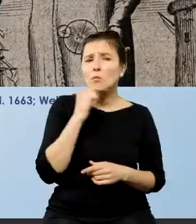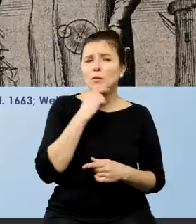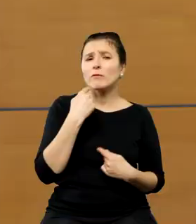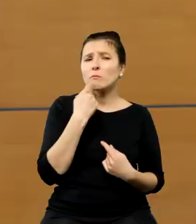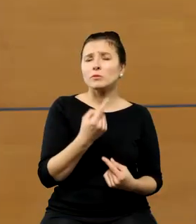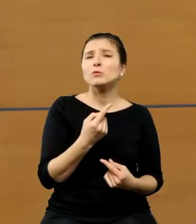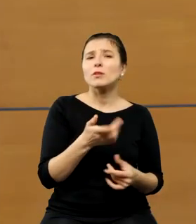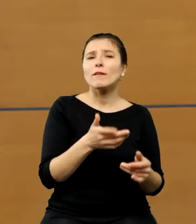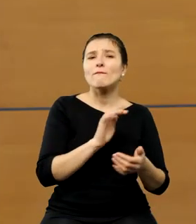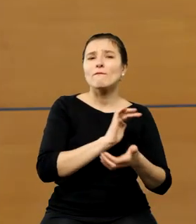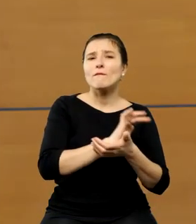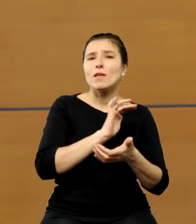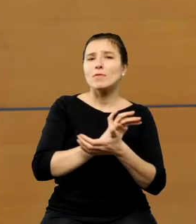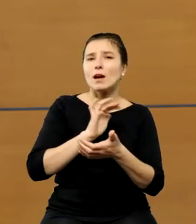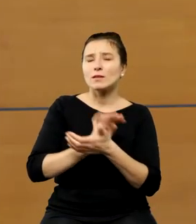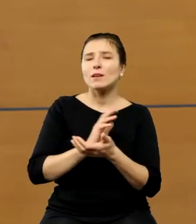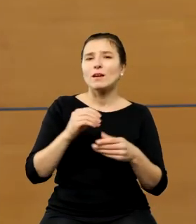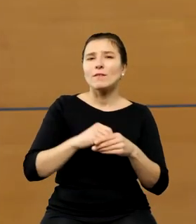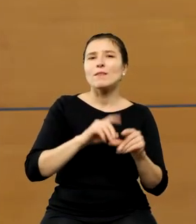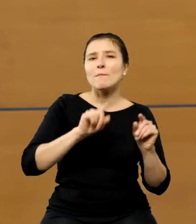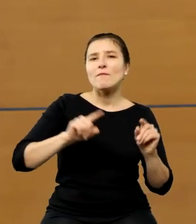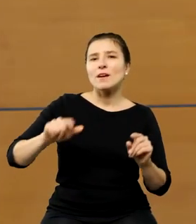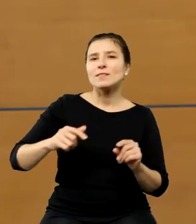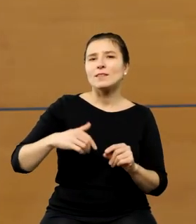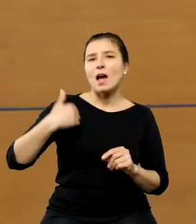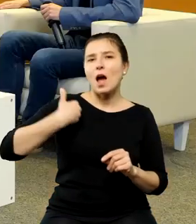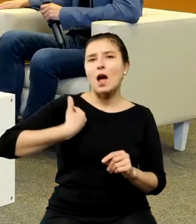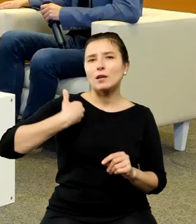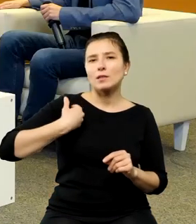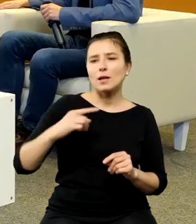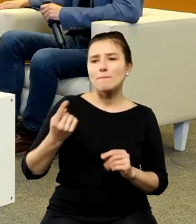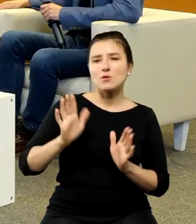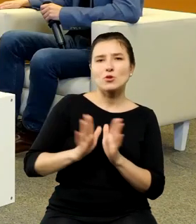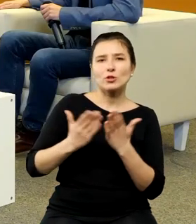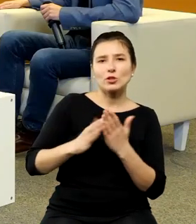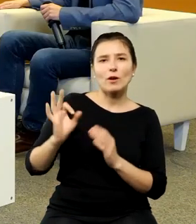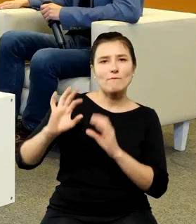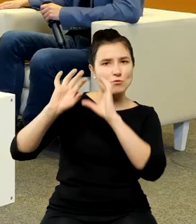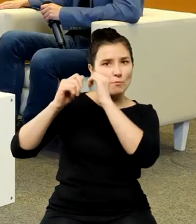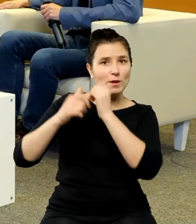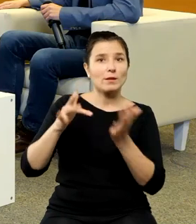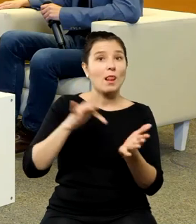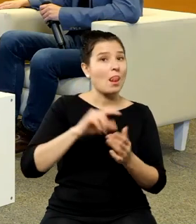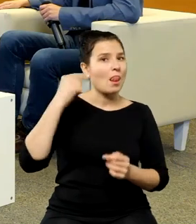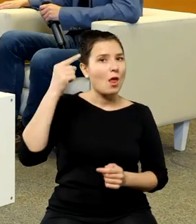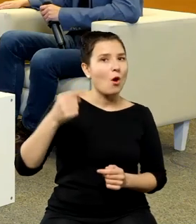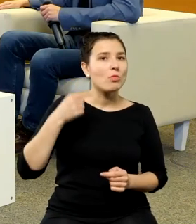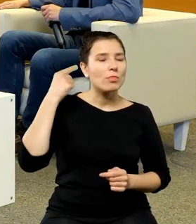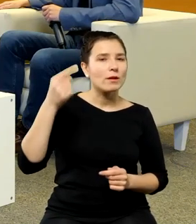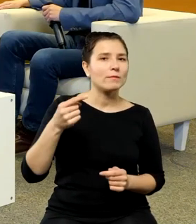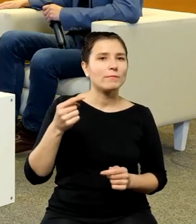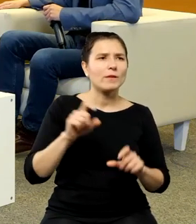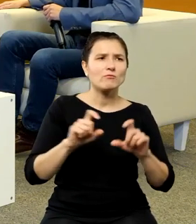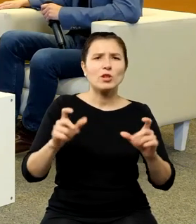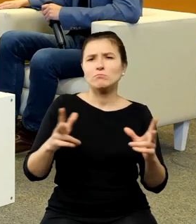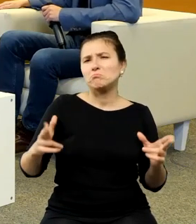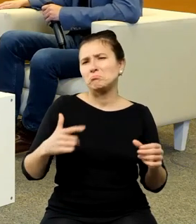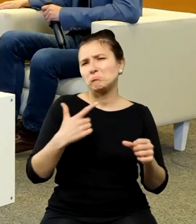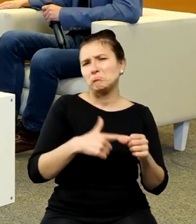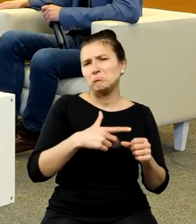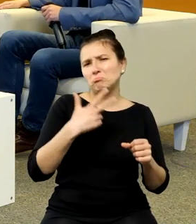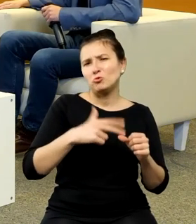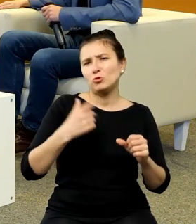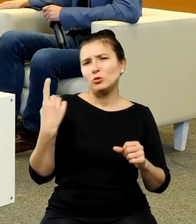wersją angielską pierwszej księgi Mikołaja Kopernika w Londynie w ciągu 20 albo 30